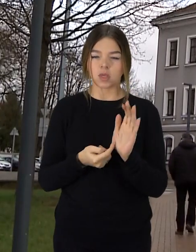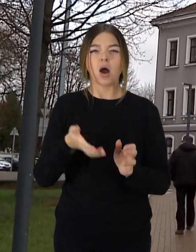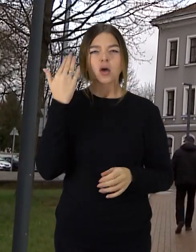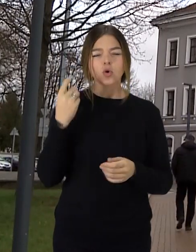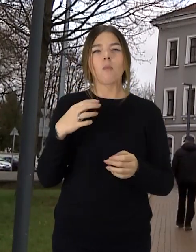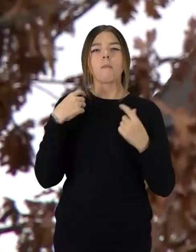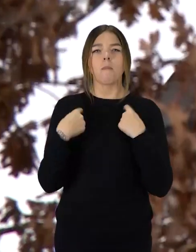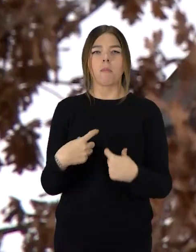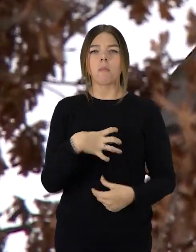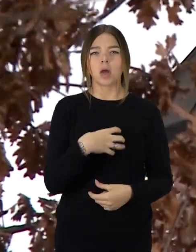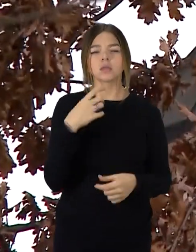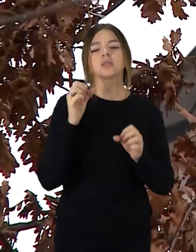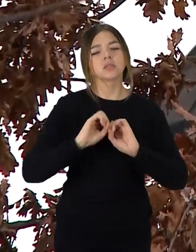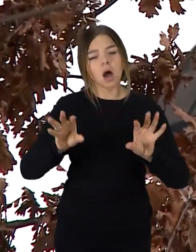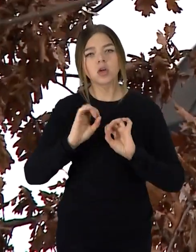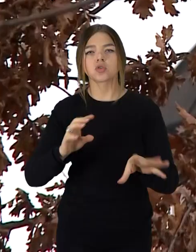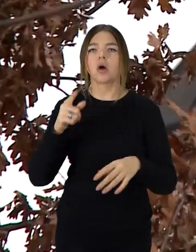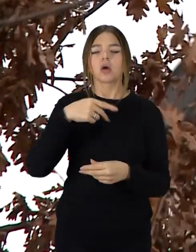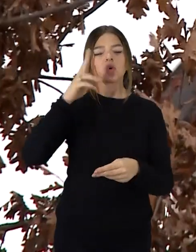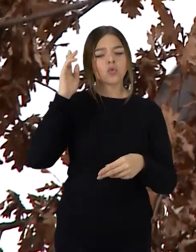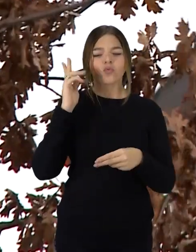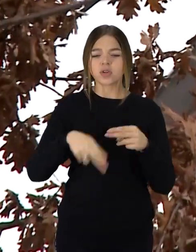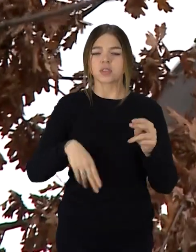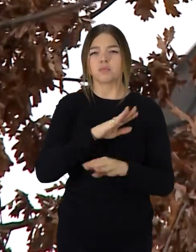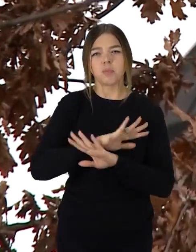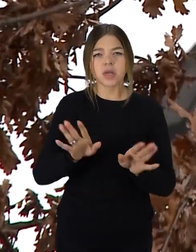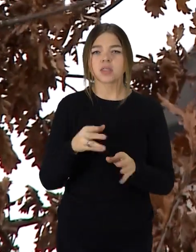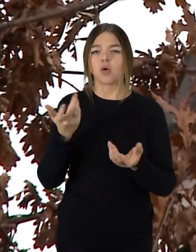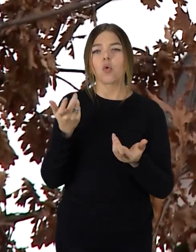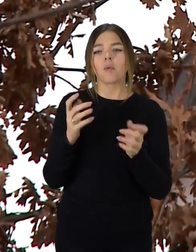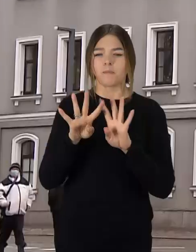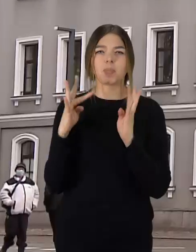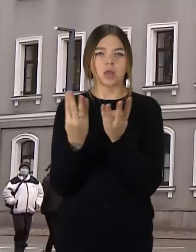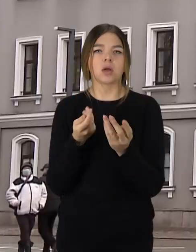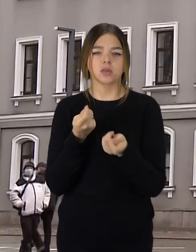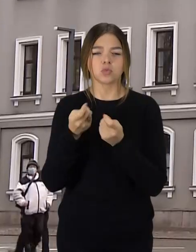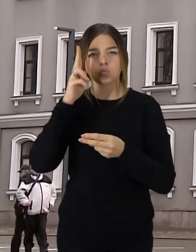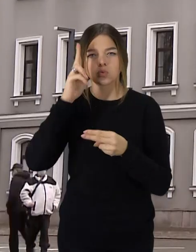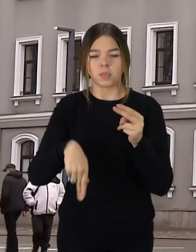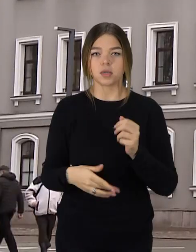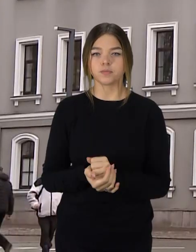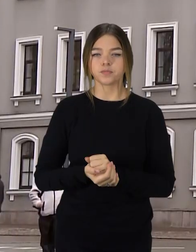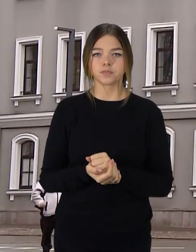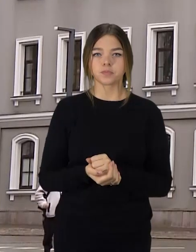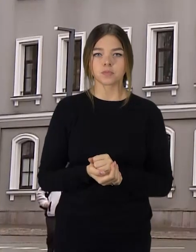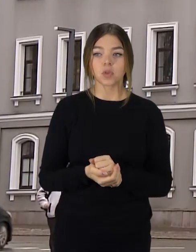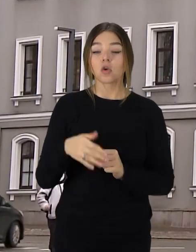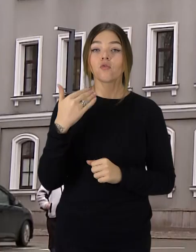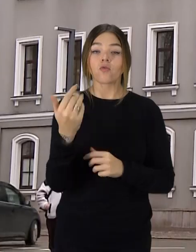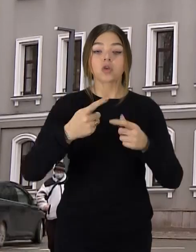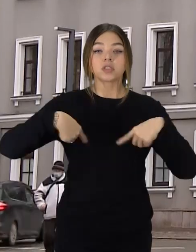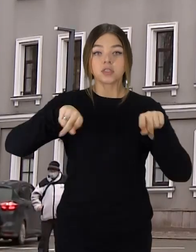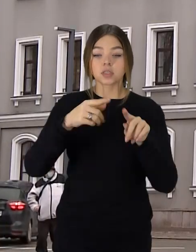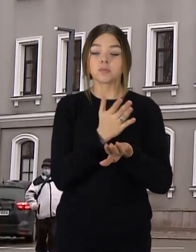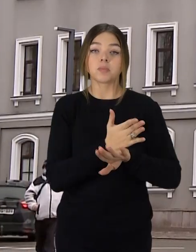tačiau kiek anksčiau miesto meras aiškino, kad baigėsi laikai, kai partijos nuspręsdavo vadovų paskyrimą. Panaikinus departamentus jų kūruotas įsitį